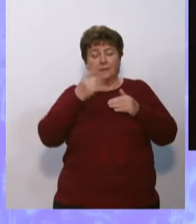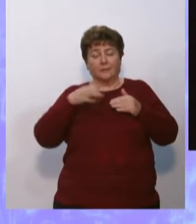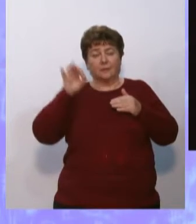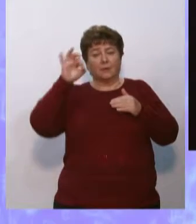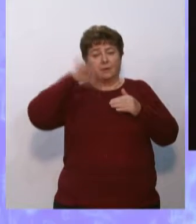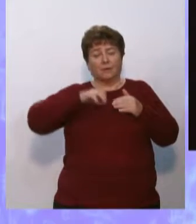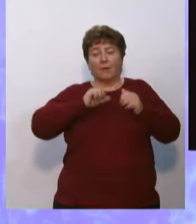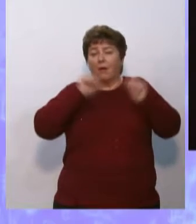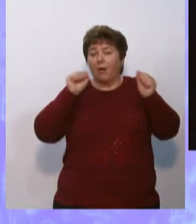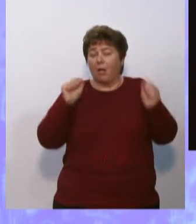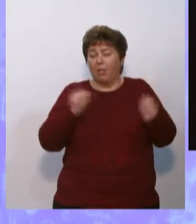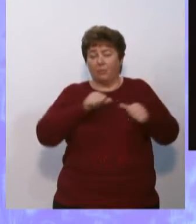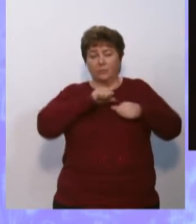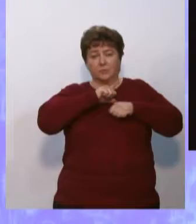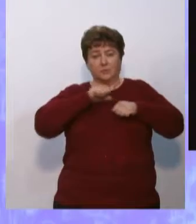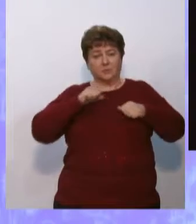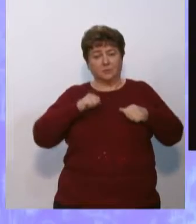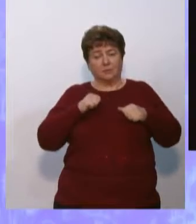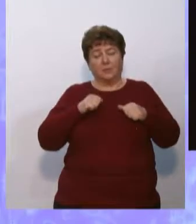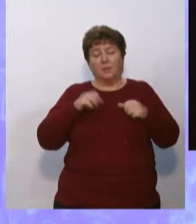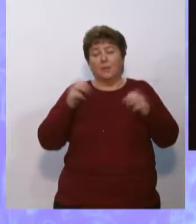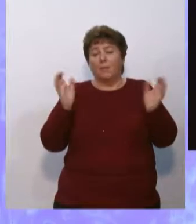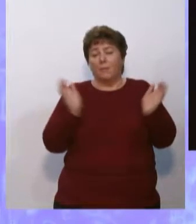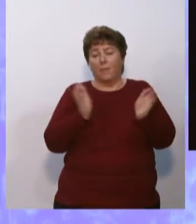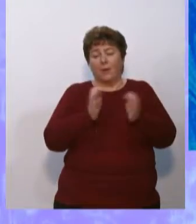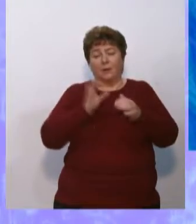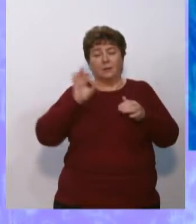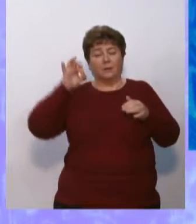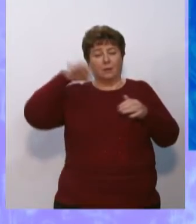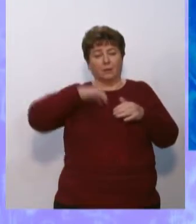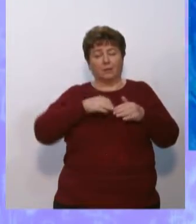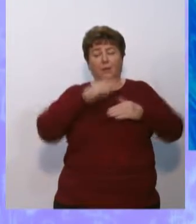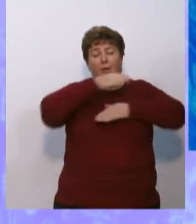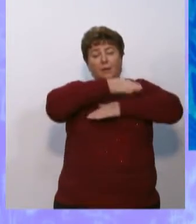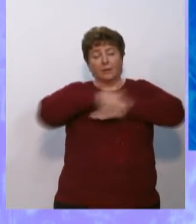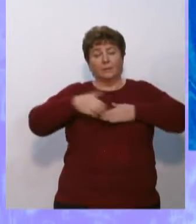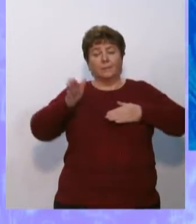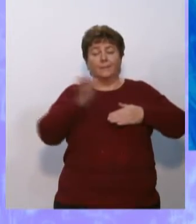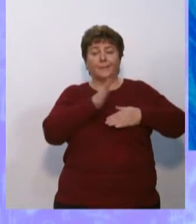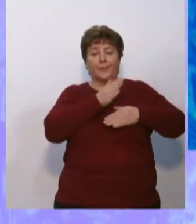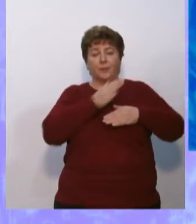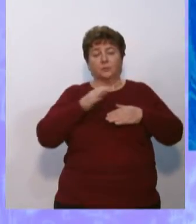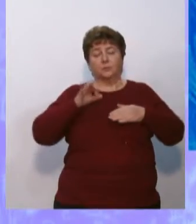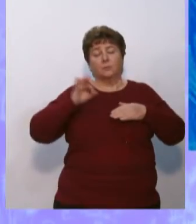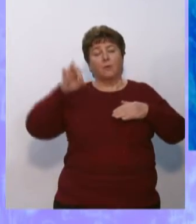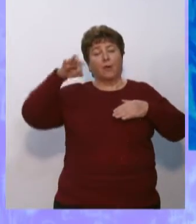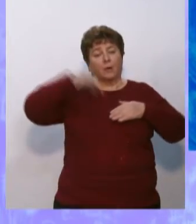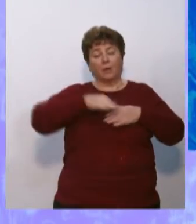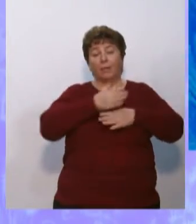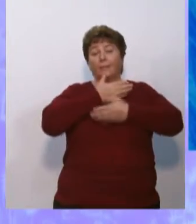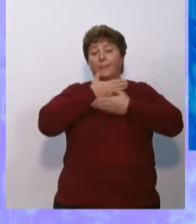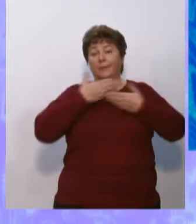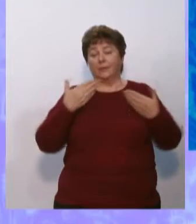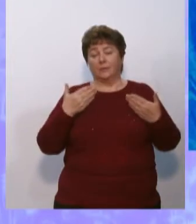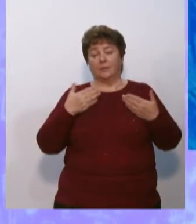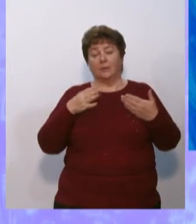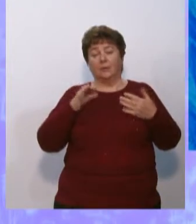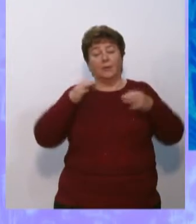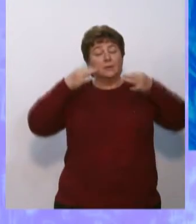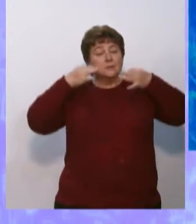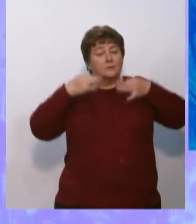холодный и маленький океан. Границ между океанами нет. Они